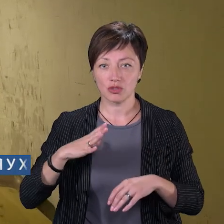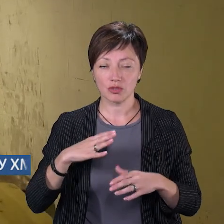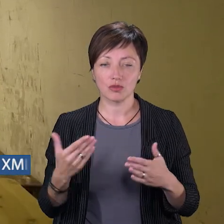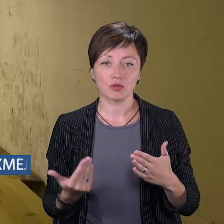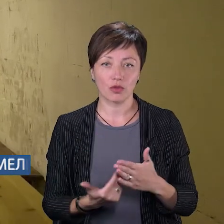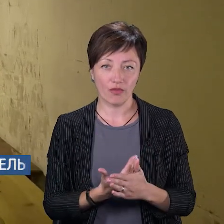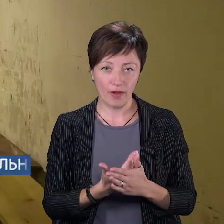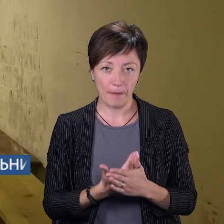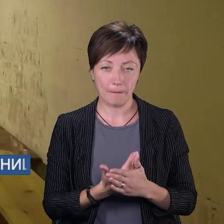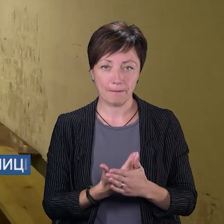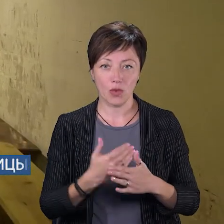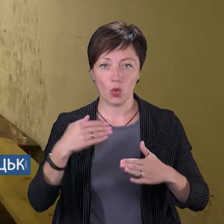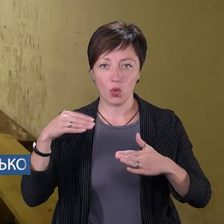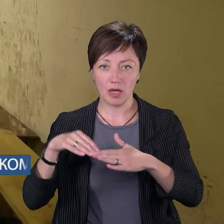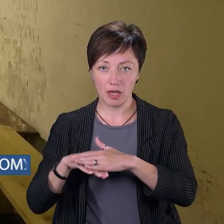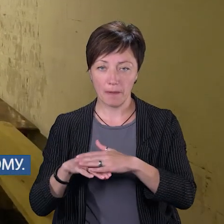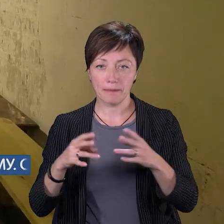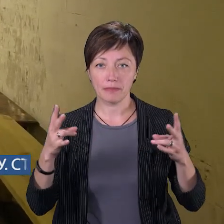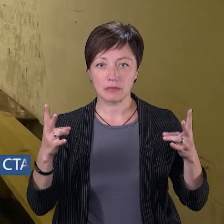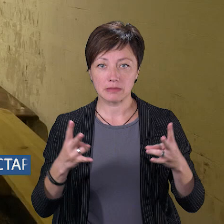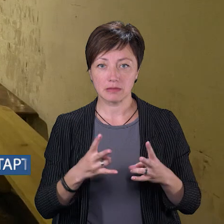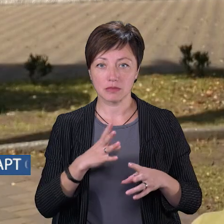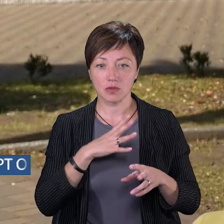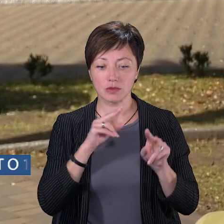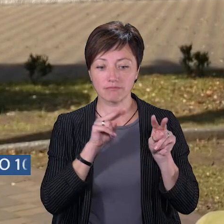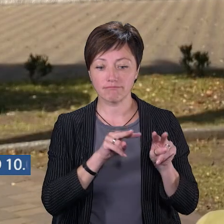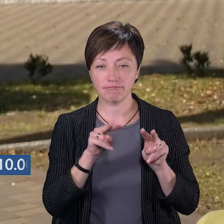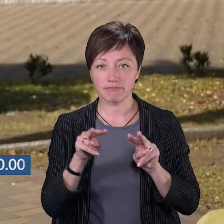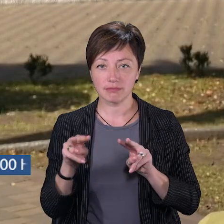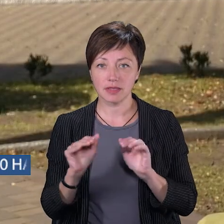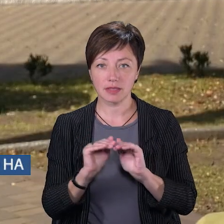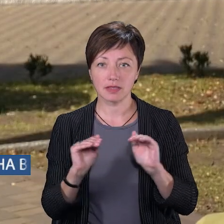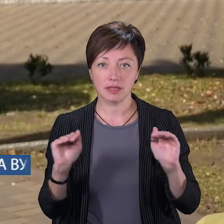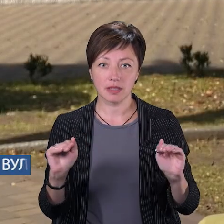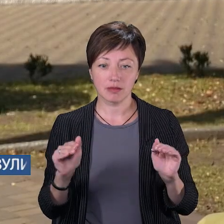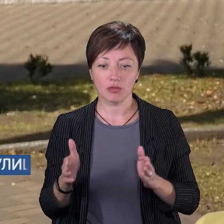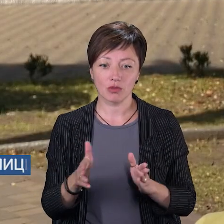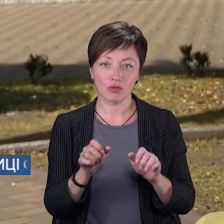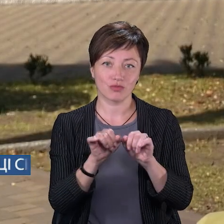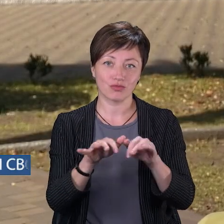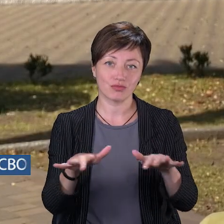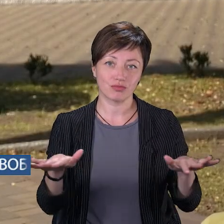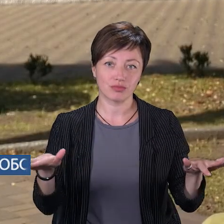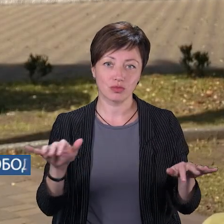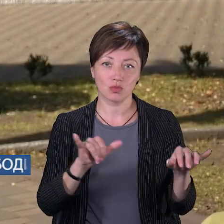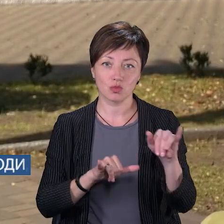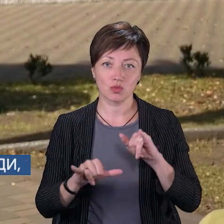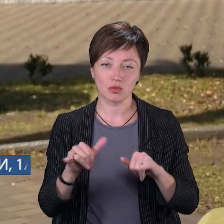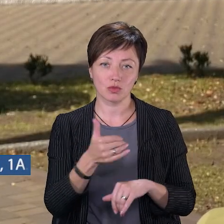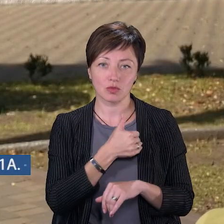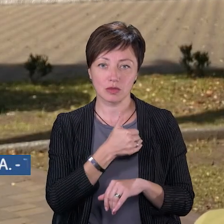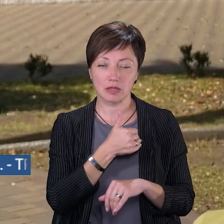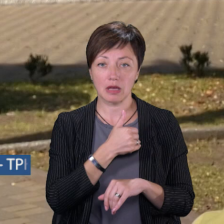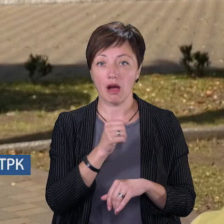нового укриття. Тому що потрібно було слідкувати за учнями, зазвичай вони по дорозі розпорошувалися, хто куди міг йти.